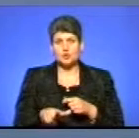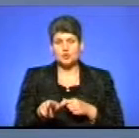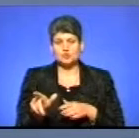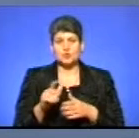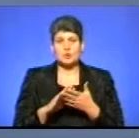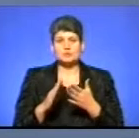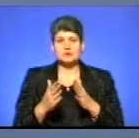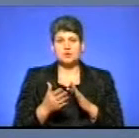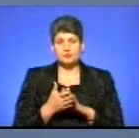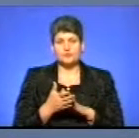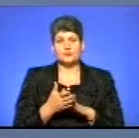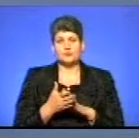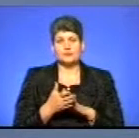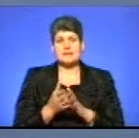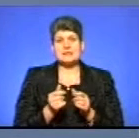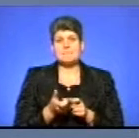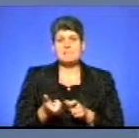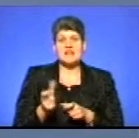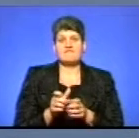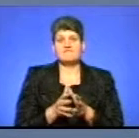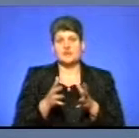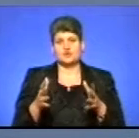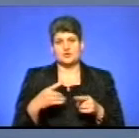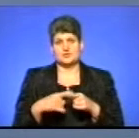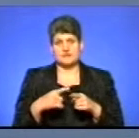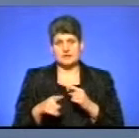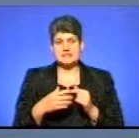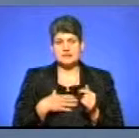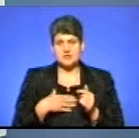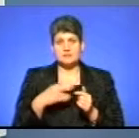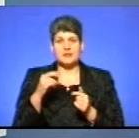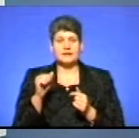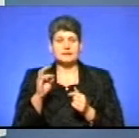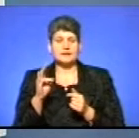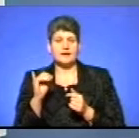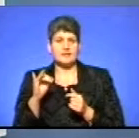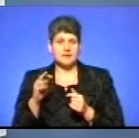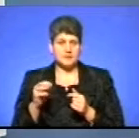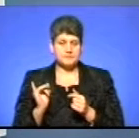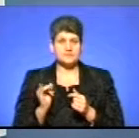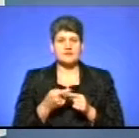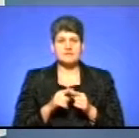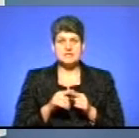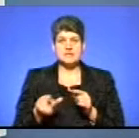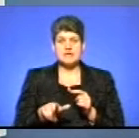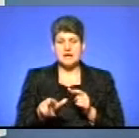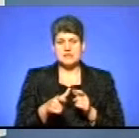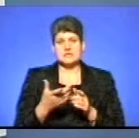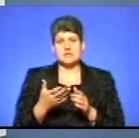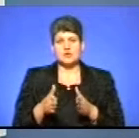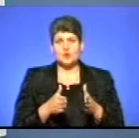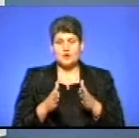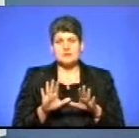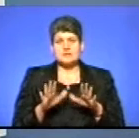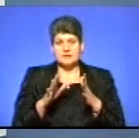обстановкою, тобто перевищують швидкість. І, за нашими даними, на даній ділянці дороги трапилися 53